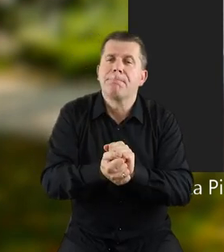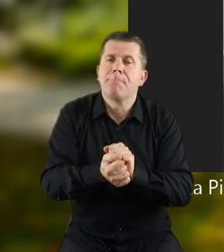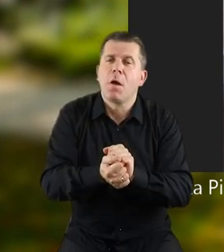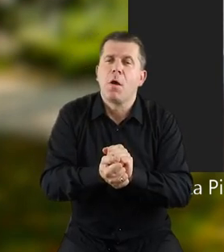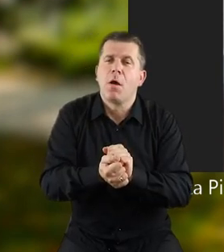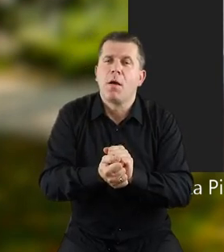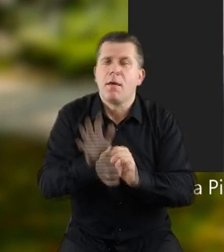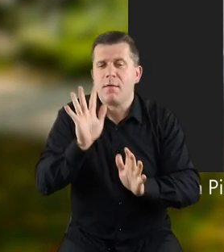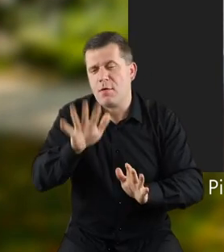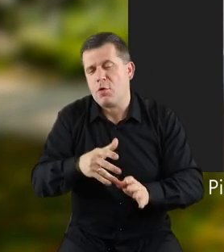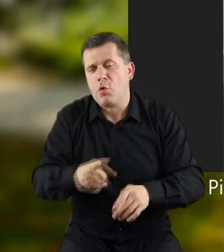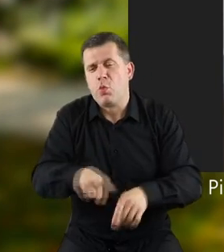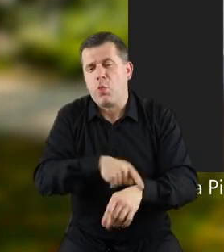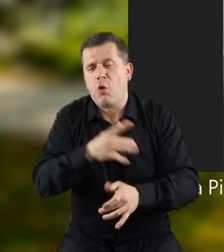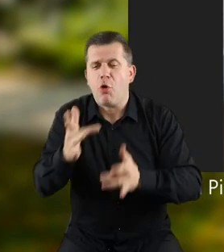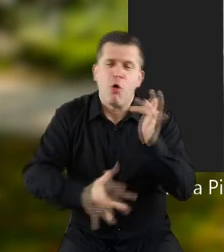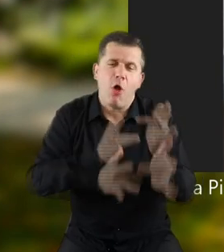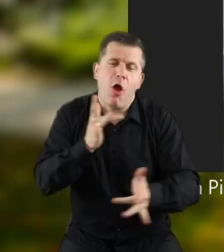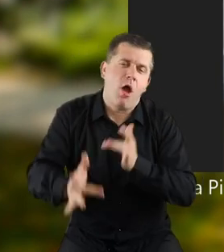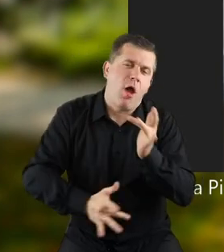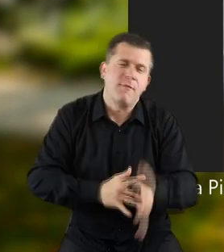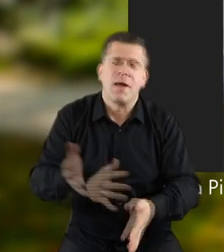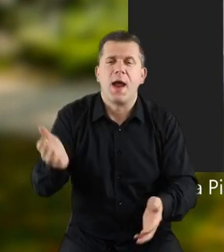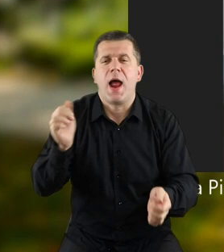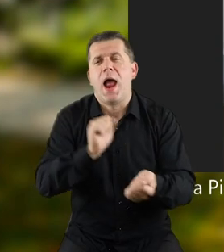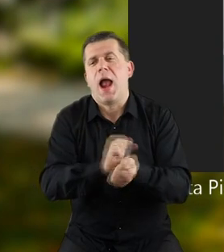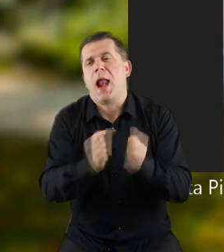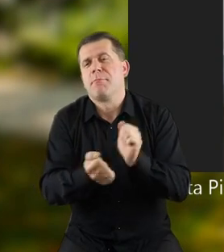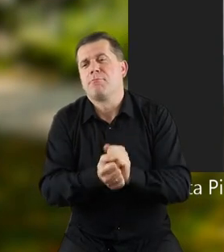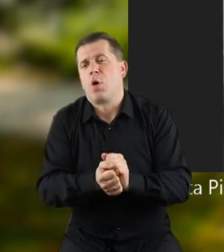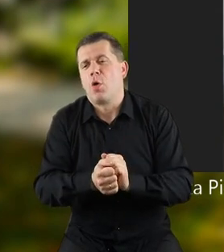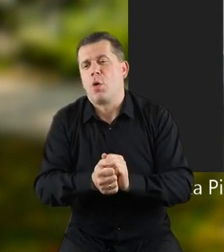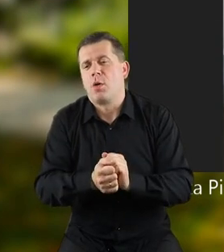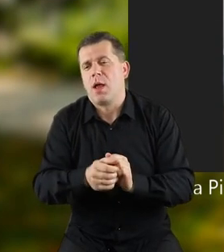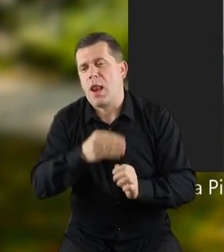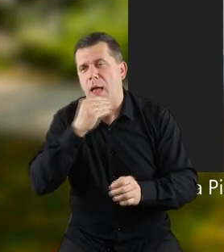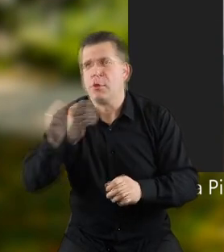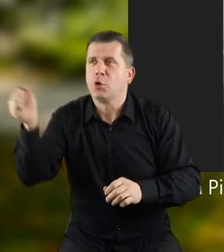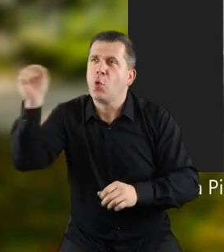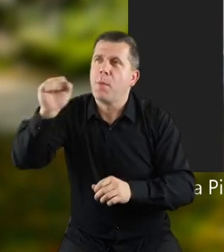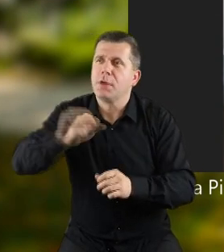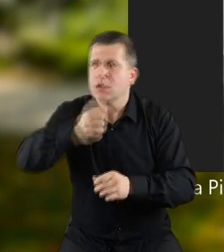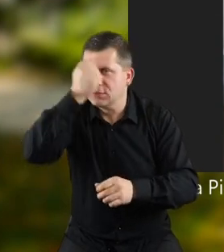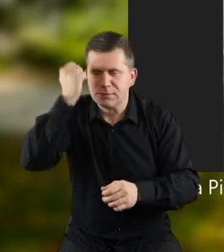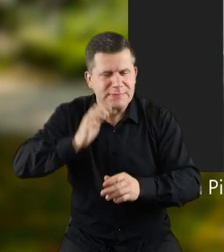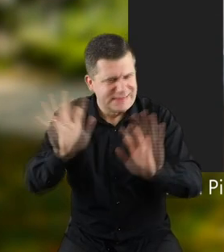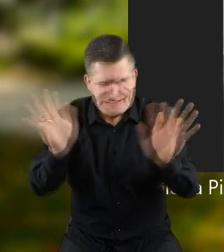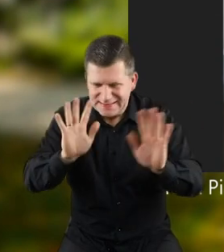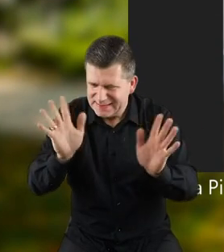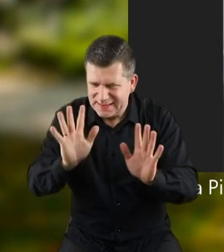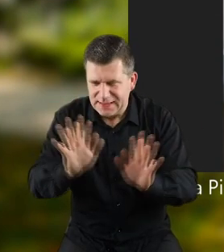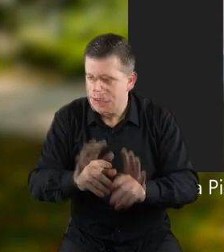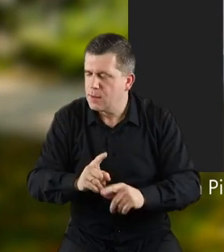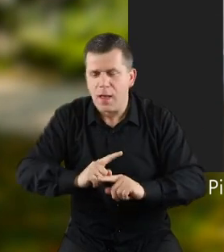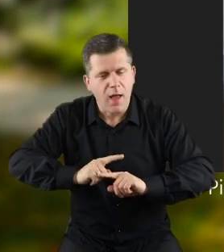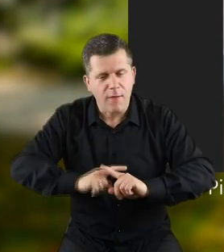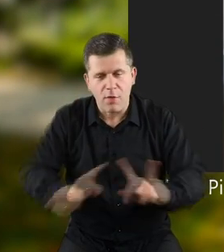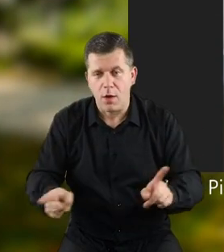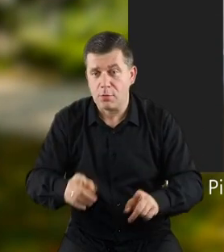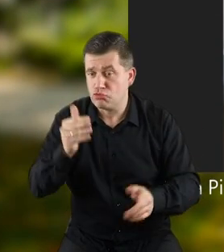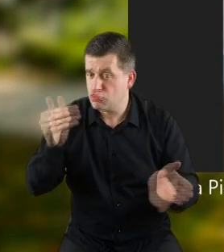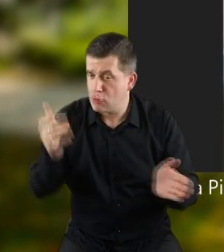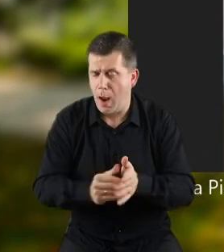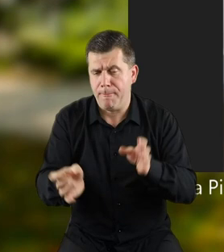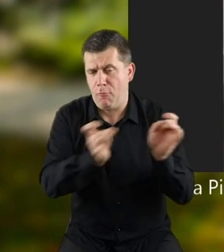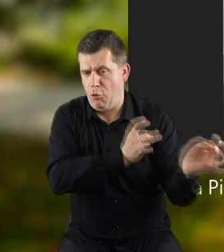dzisiaj pojeżdżę sobie dłużej na rowerze, a może lepiej umyć szyby. Wszystko tylko nie pisać. Tak nie